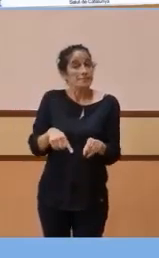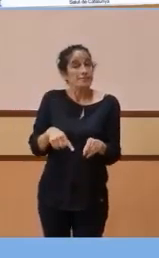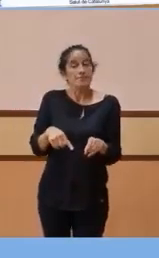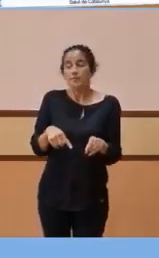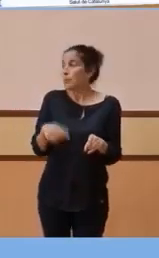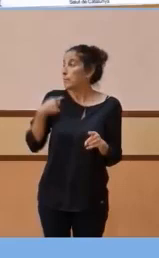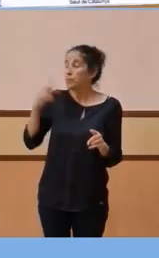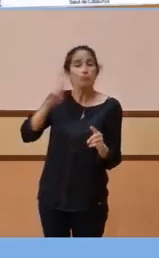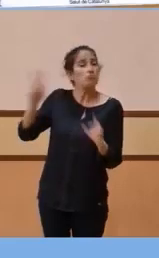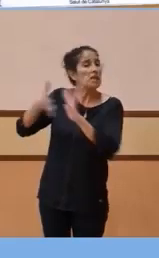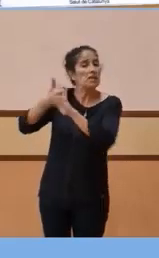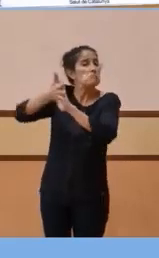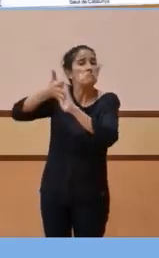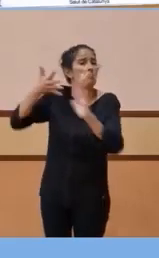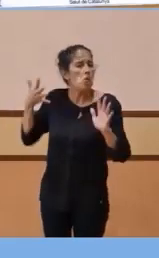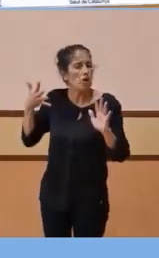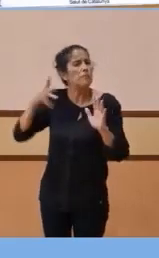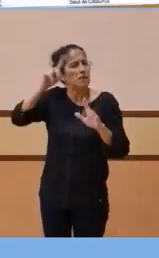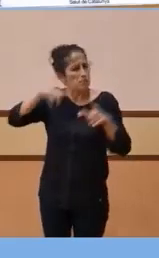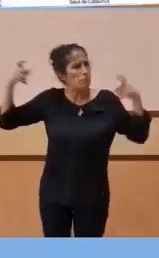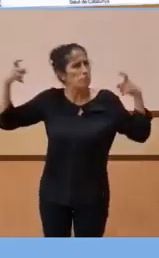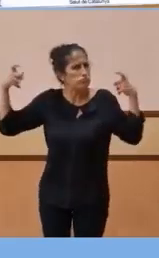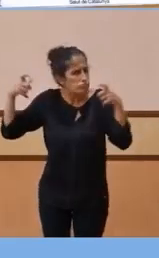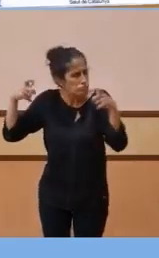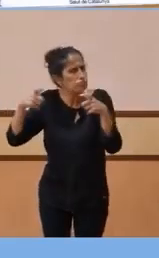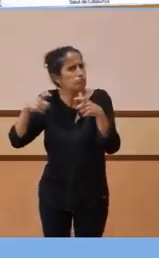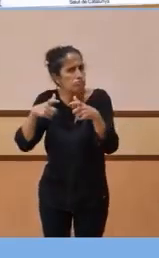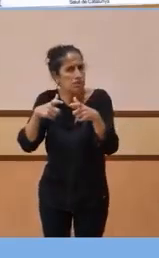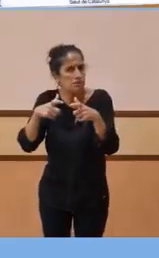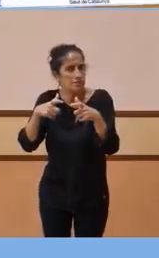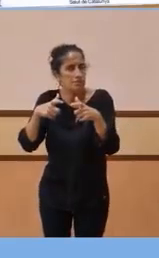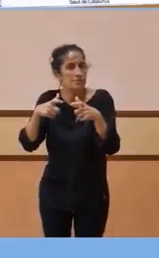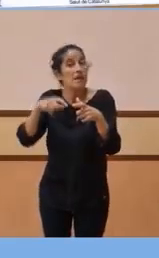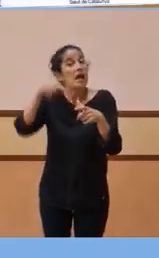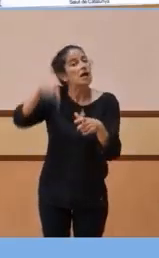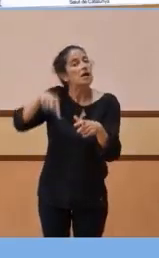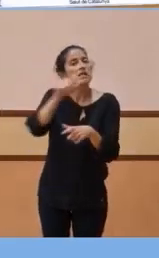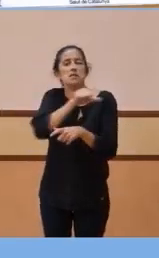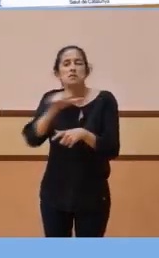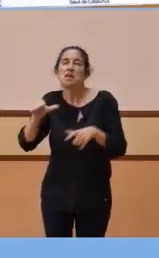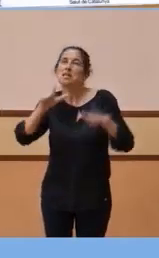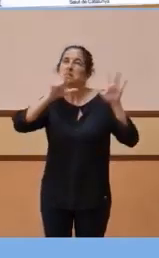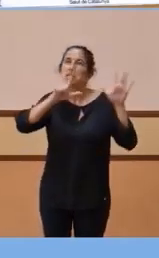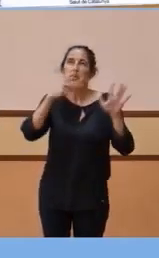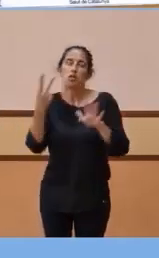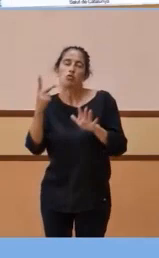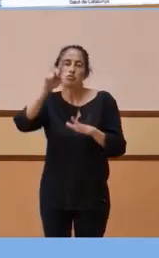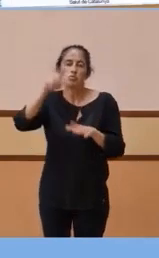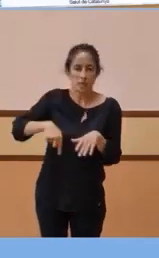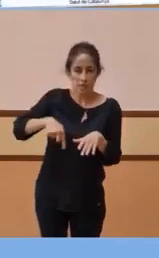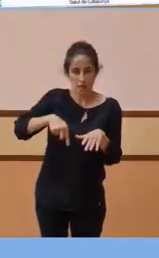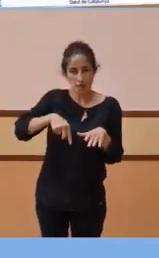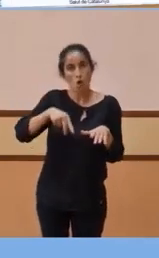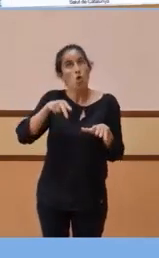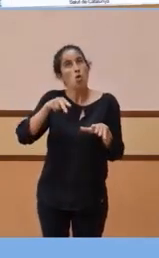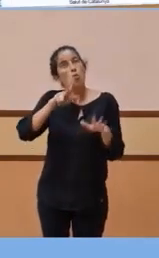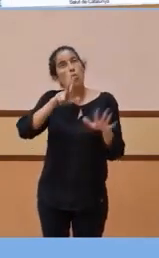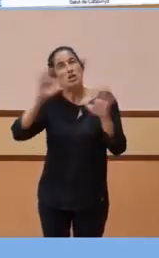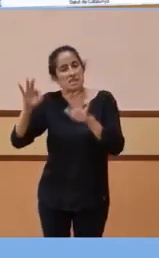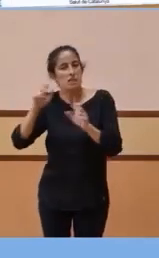gràfic, però hi una lleugera tendència a la baixa. hem atès aquesta setmana 72.287 trucades,